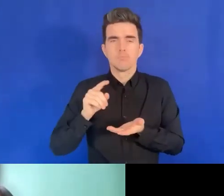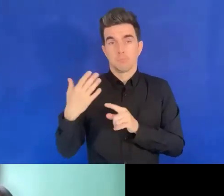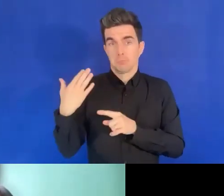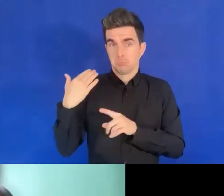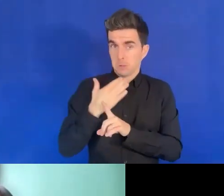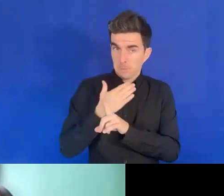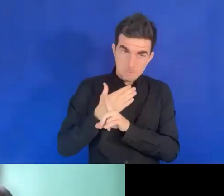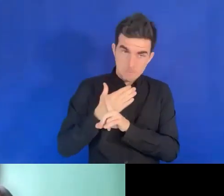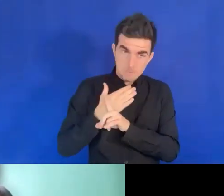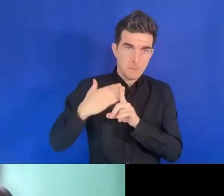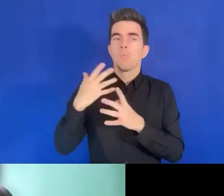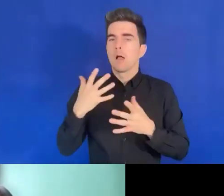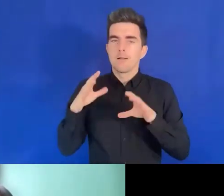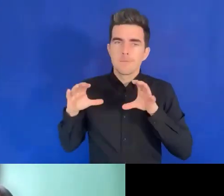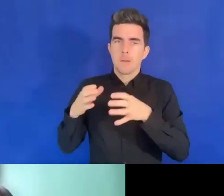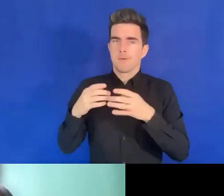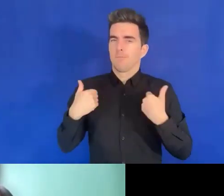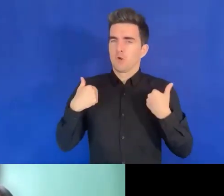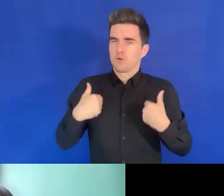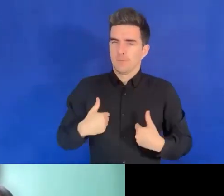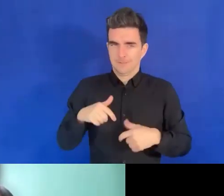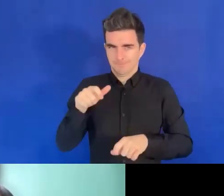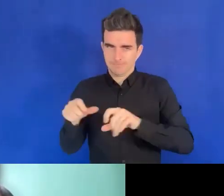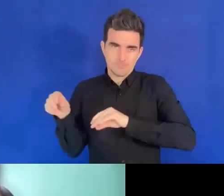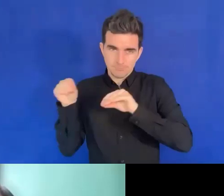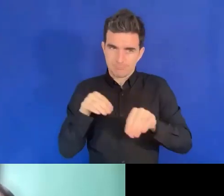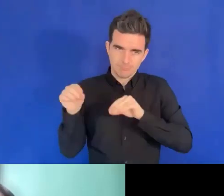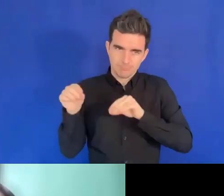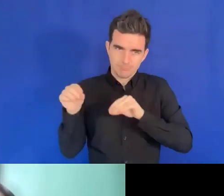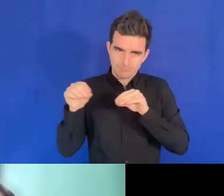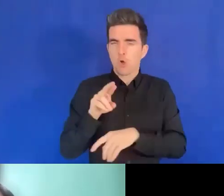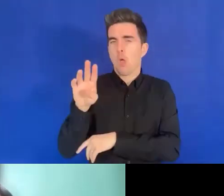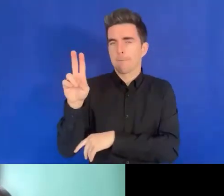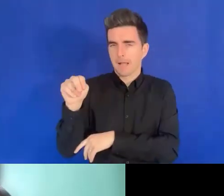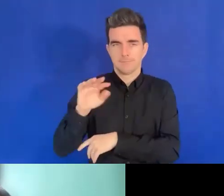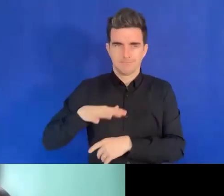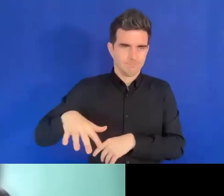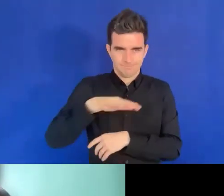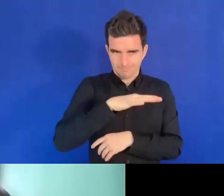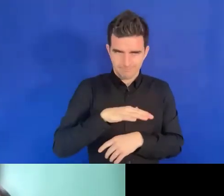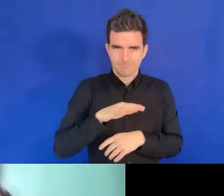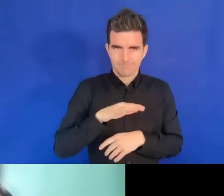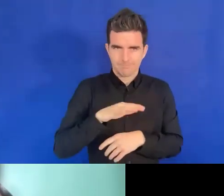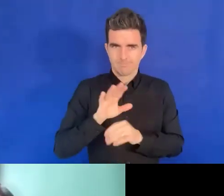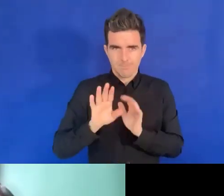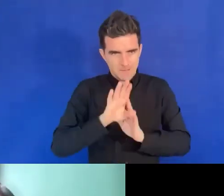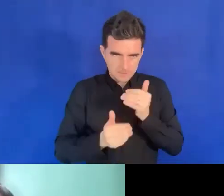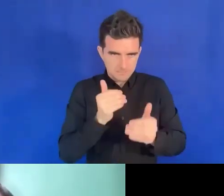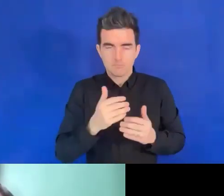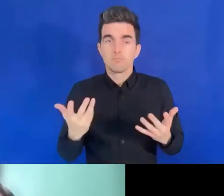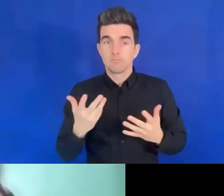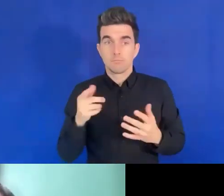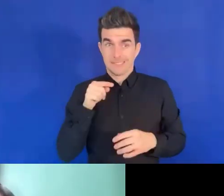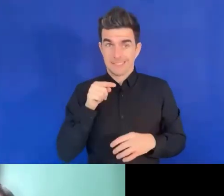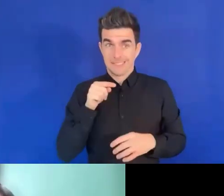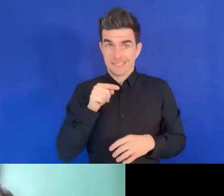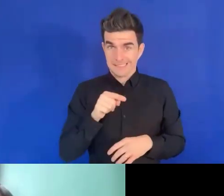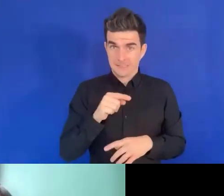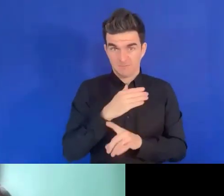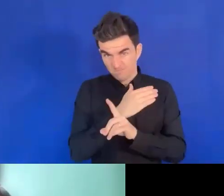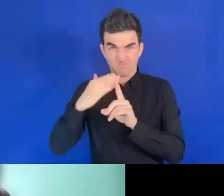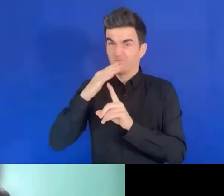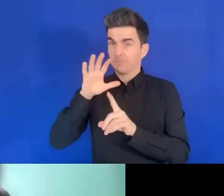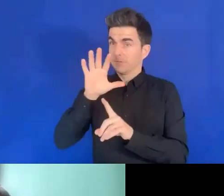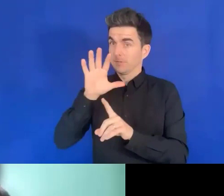développement humain. Malgré son portfolio, elle travaille avec le gouvernement